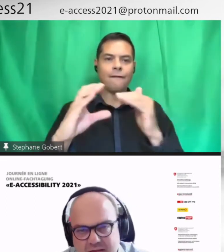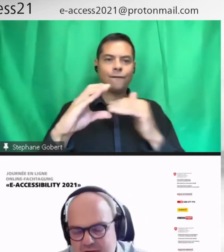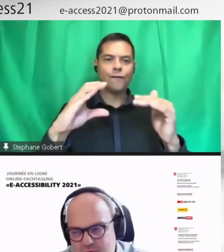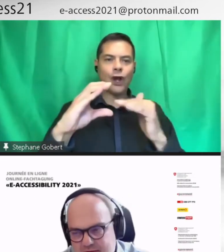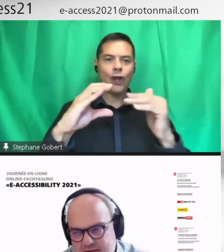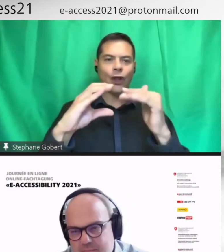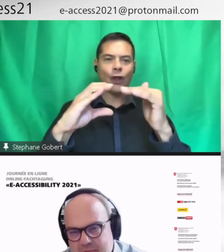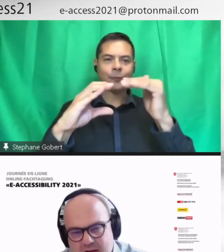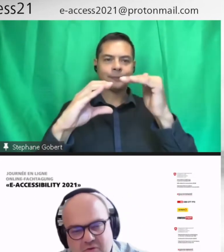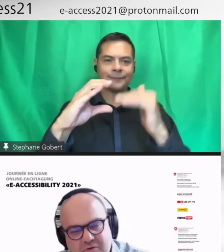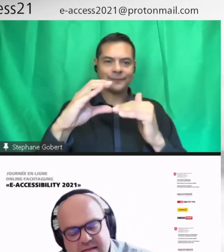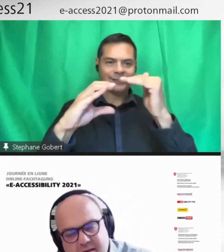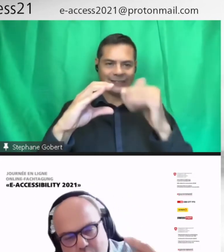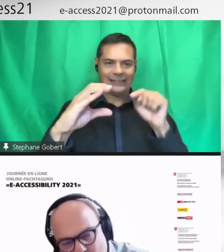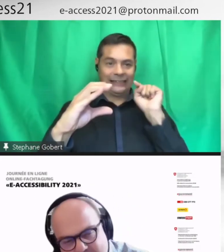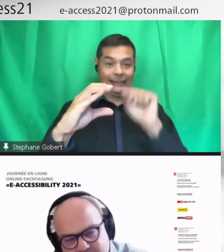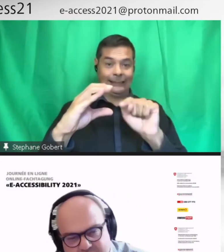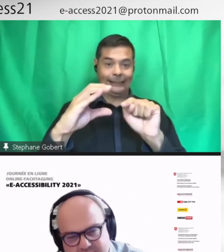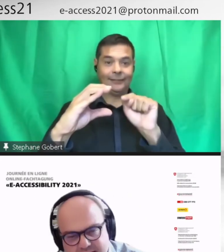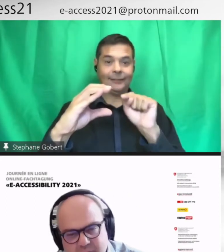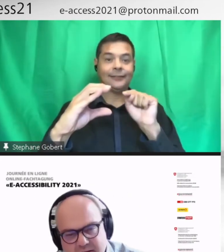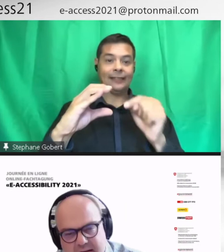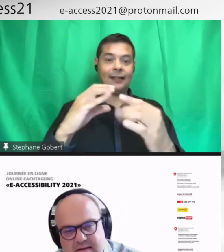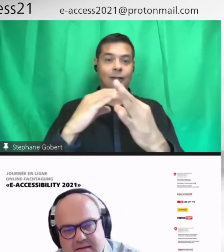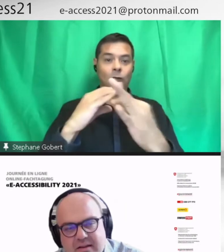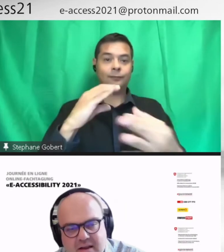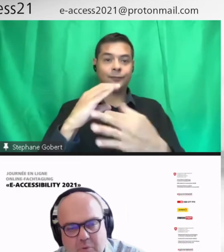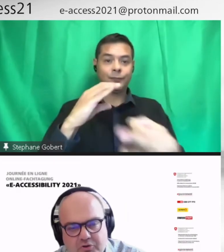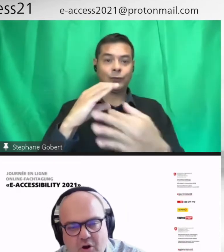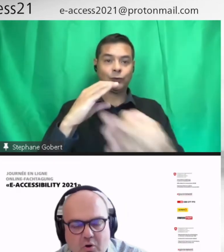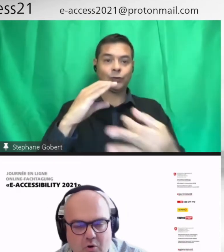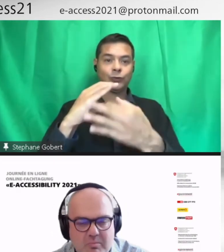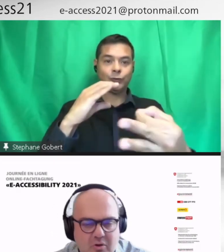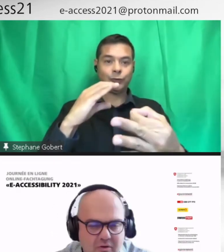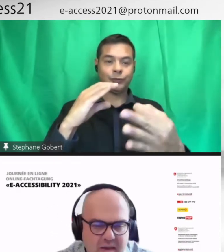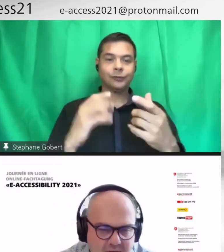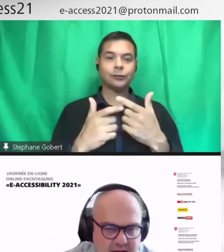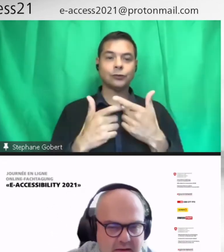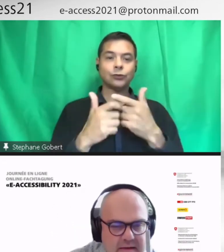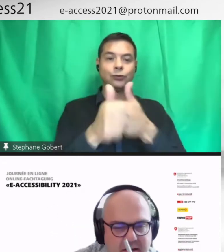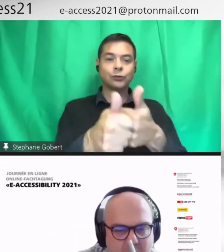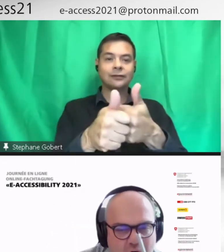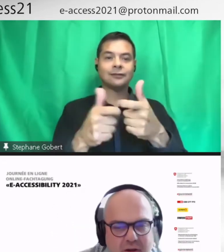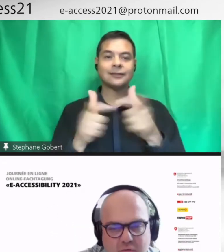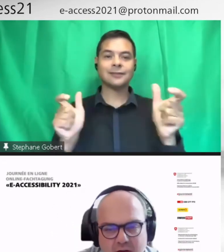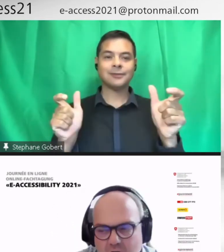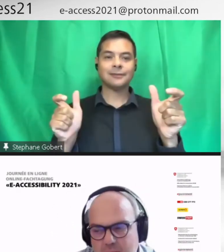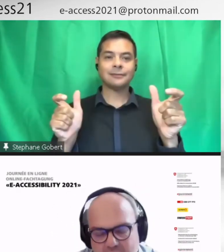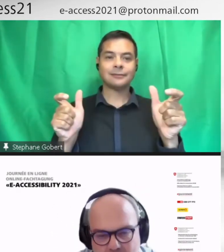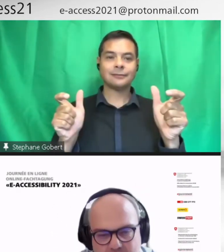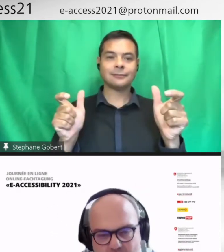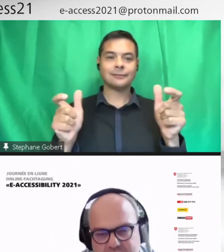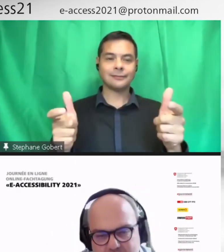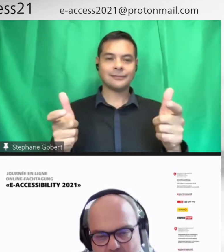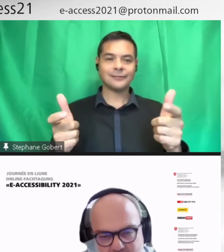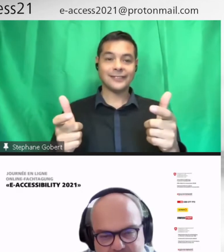difficultés. Donc, on a ces moyens qui sont accessibles. Ce qui va être important, et puis on revient avec les éléments qu'on a vus avant, où il